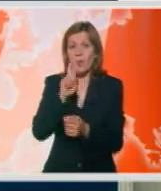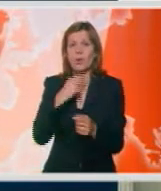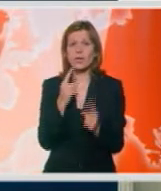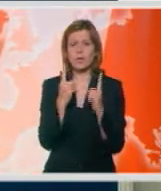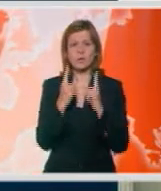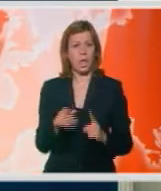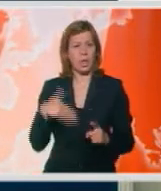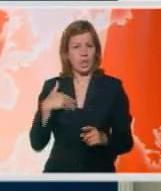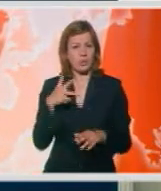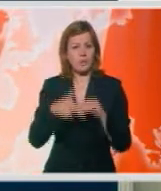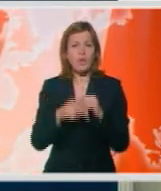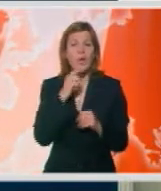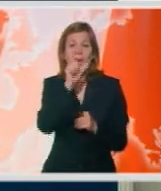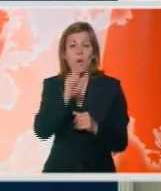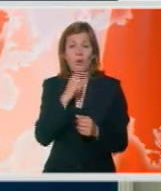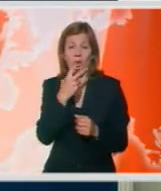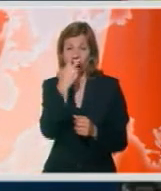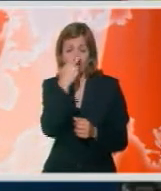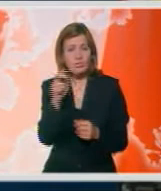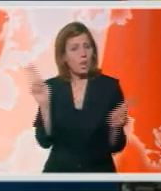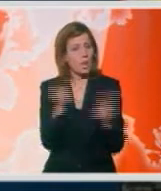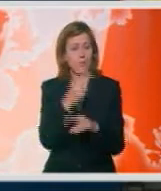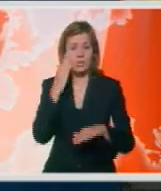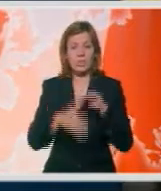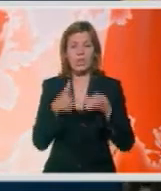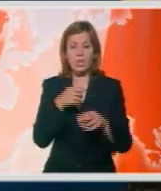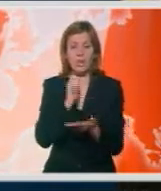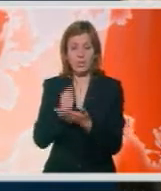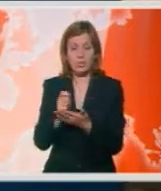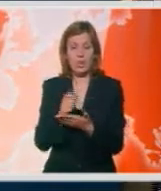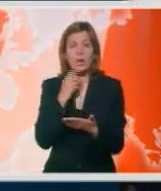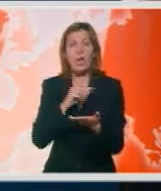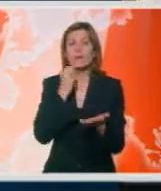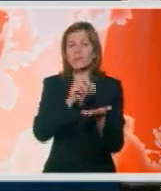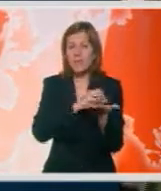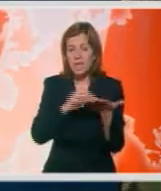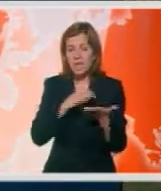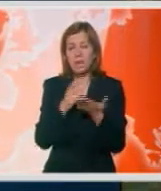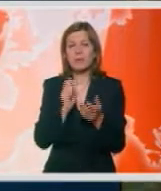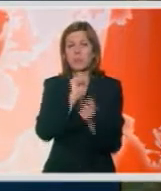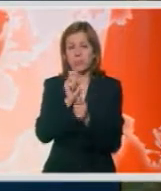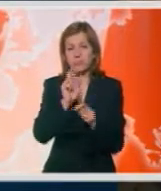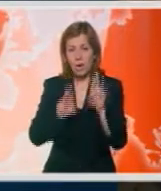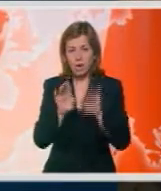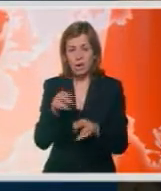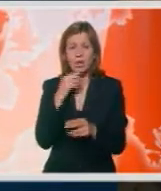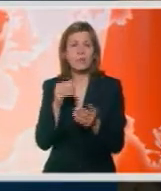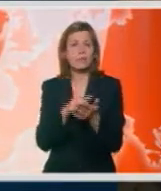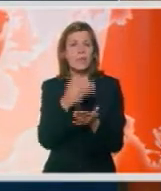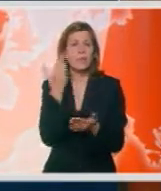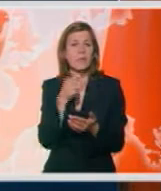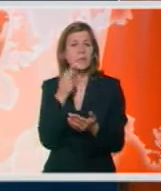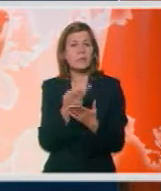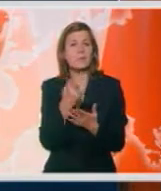ali ovi patološki kockar ne može. Bilo da je reč o tiketu, ruletu ili poker aparatu, dijagnoza patološkog